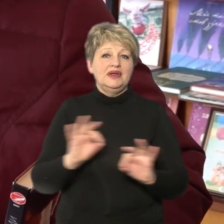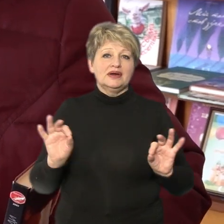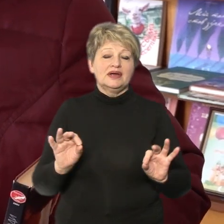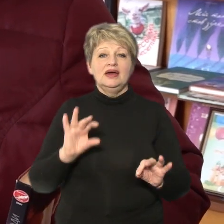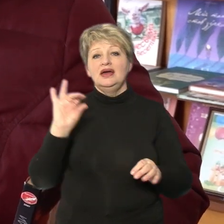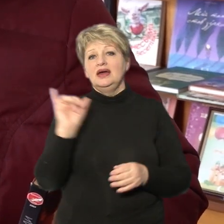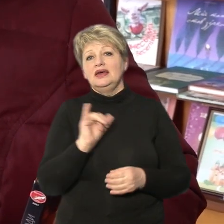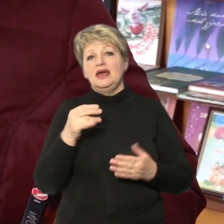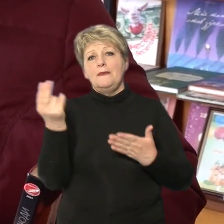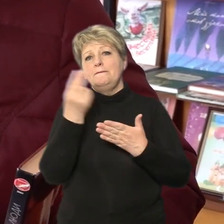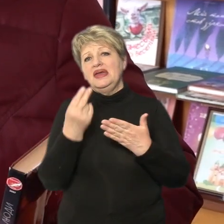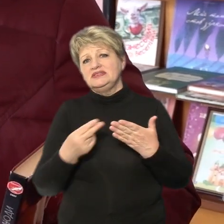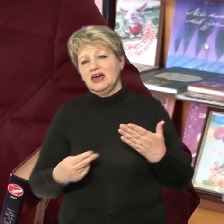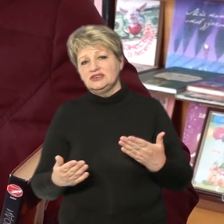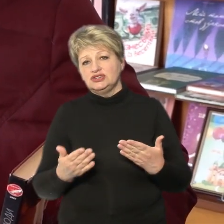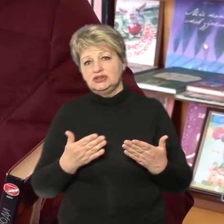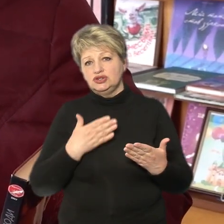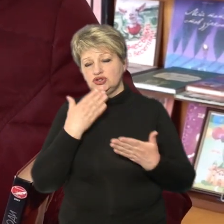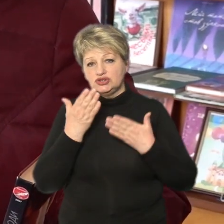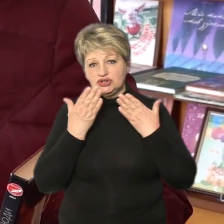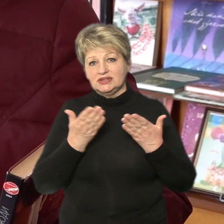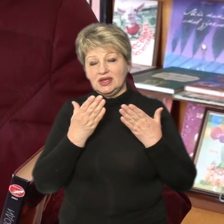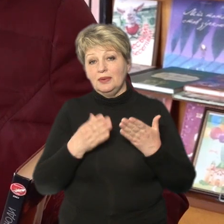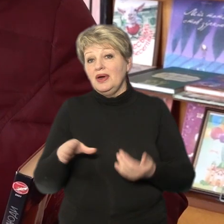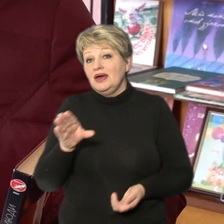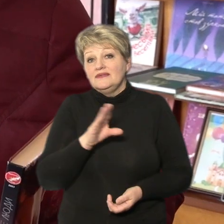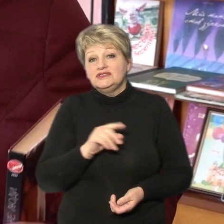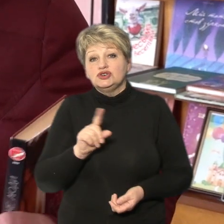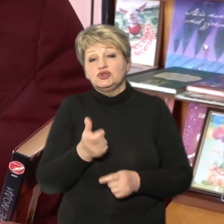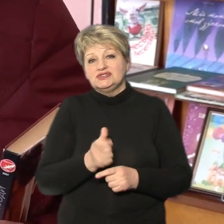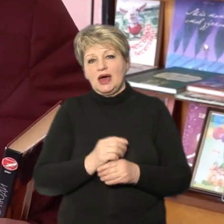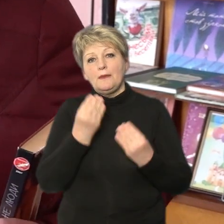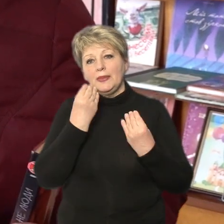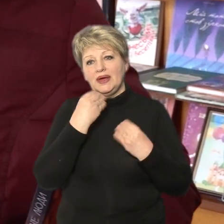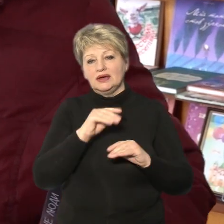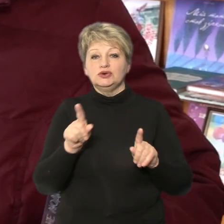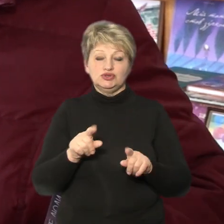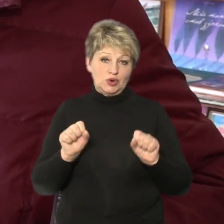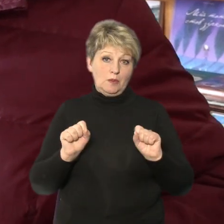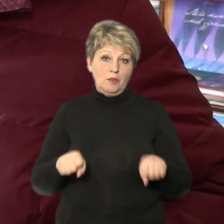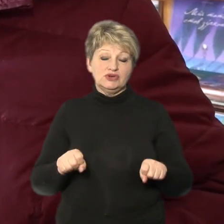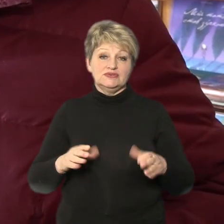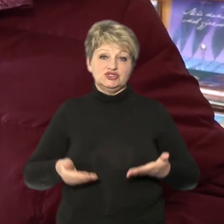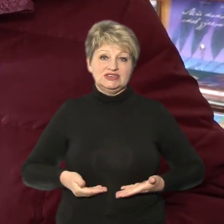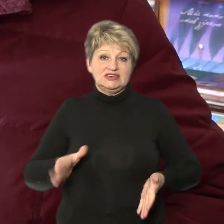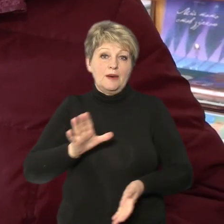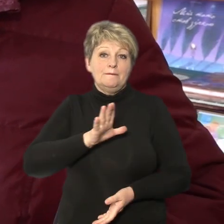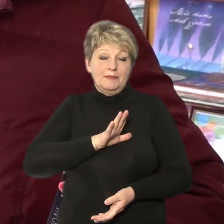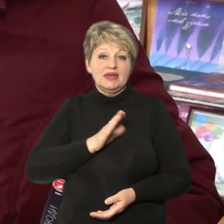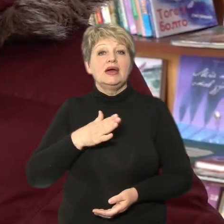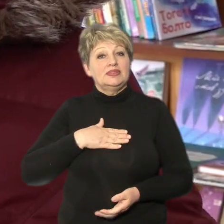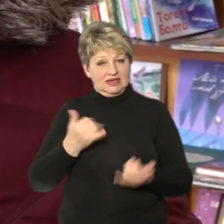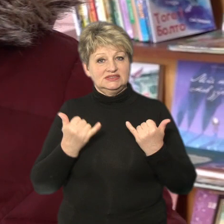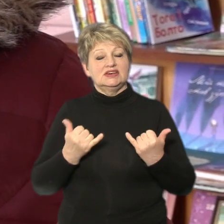пейзажі читаємо. І все, все саме найкраще, що може у житті бути, нас